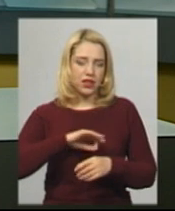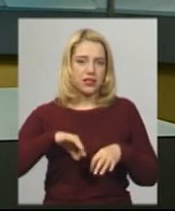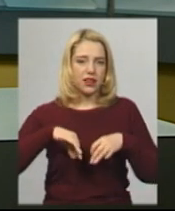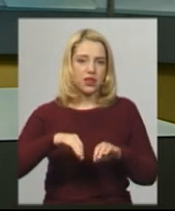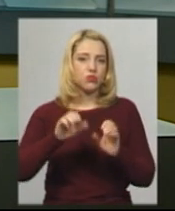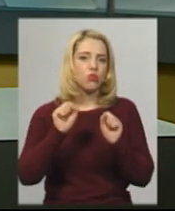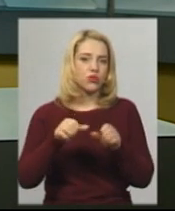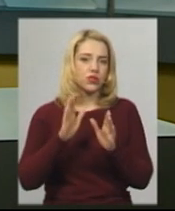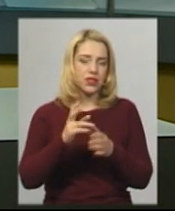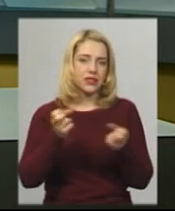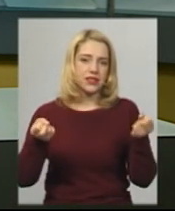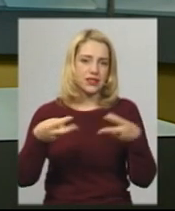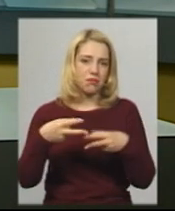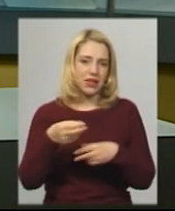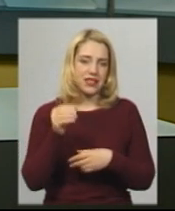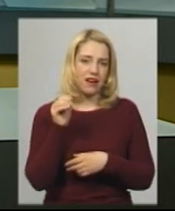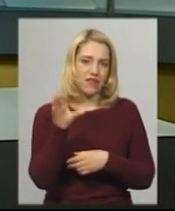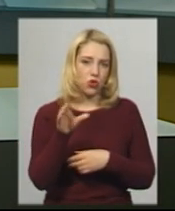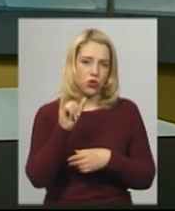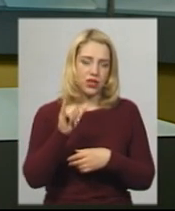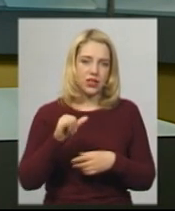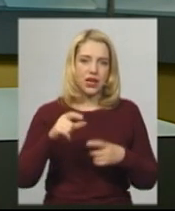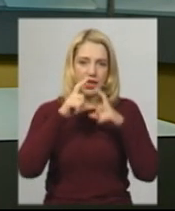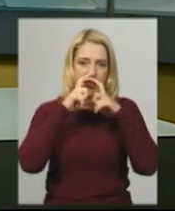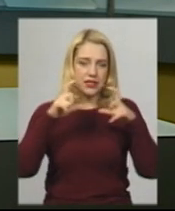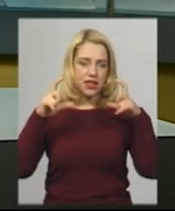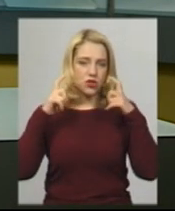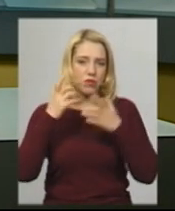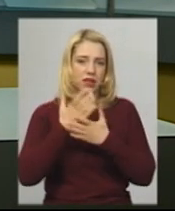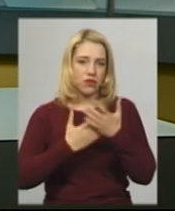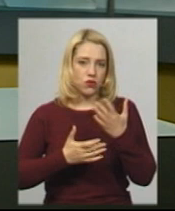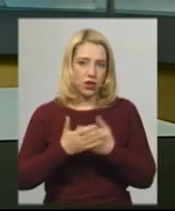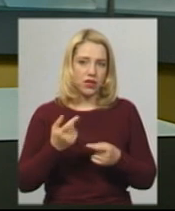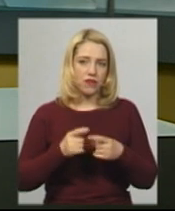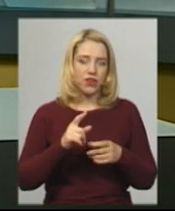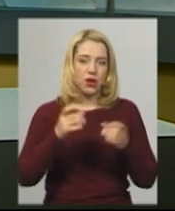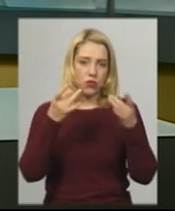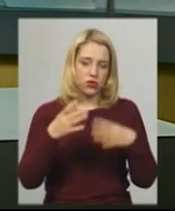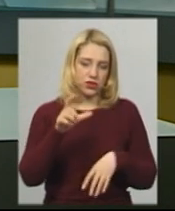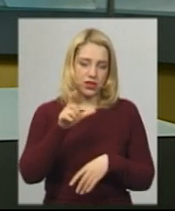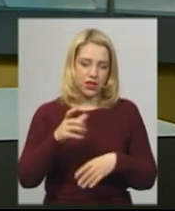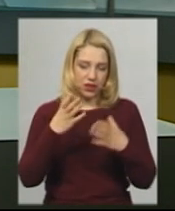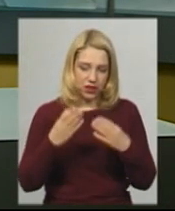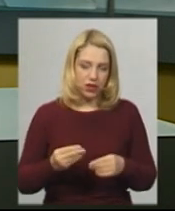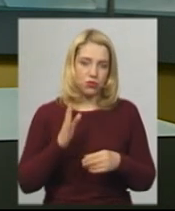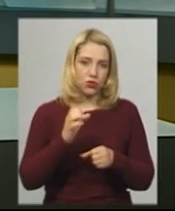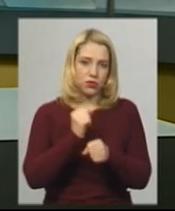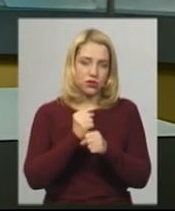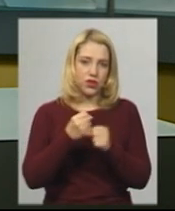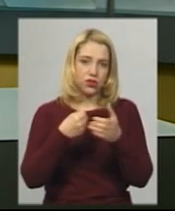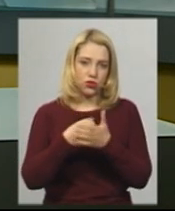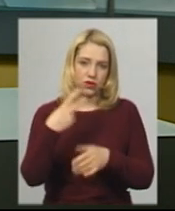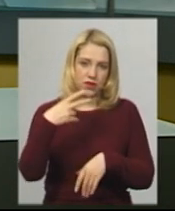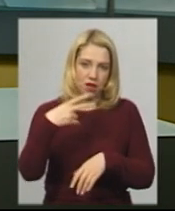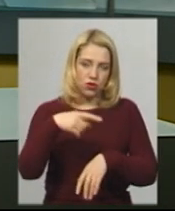зможуть лише за спецквитком та в засобах індивідуального захисту. Додає, у будні транспорт курсуватиме до 20-ї години, а у